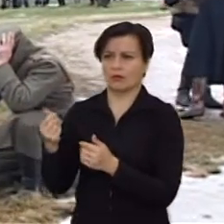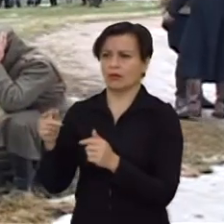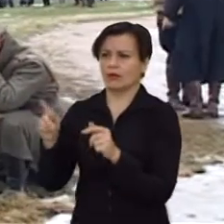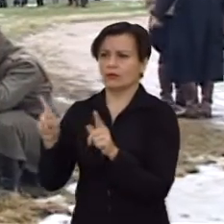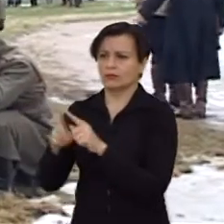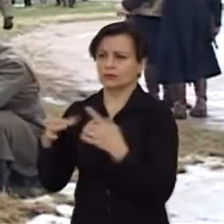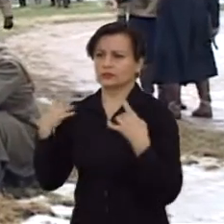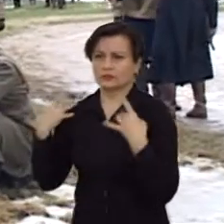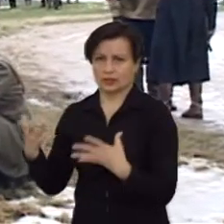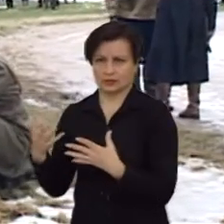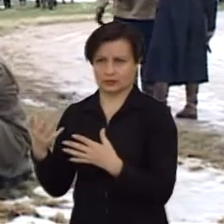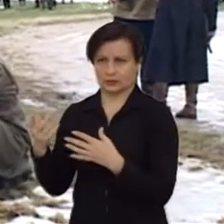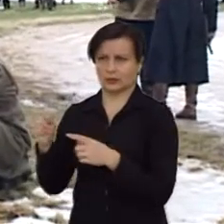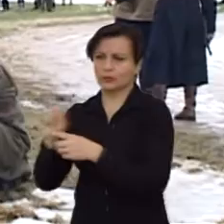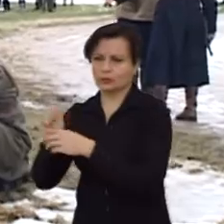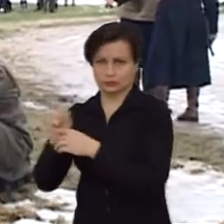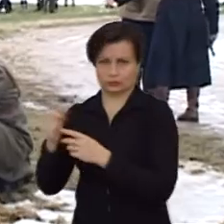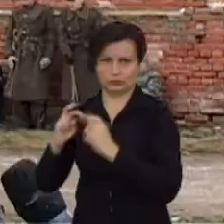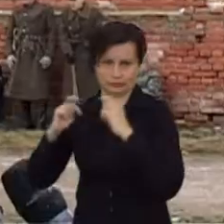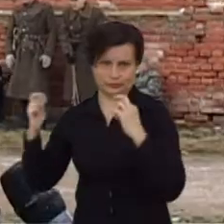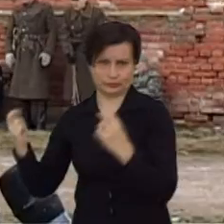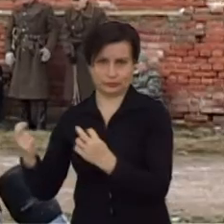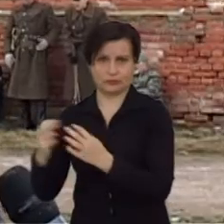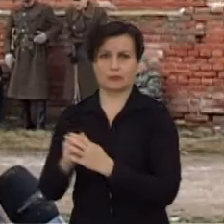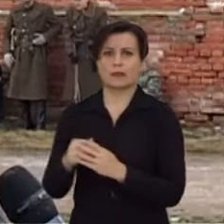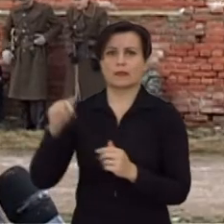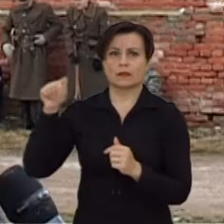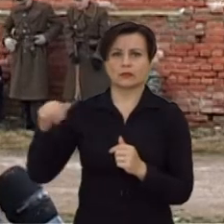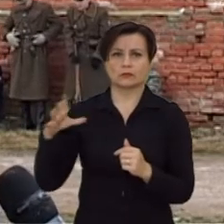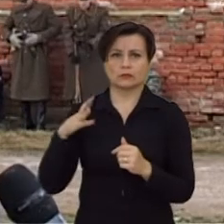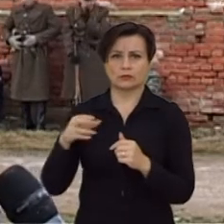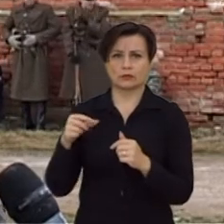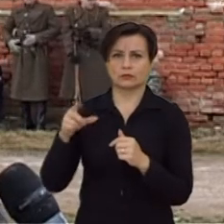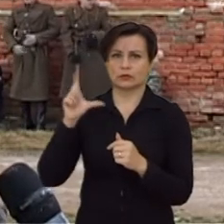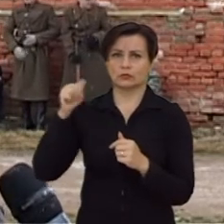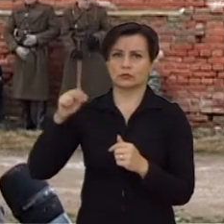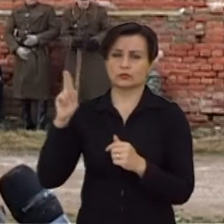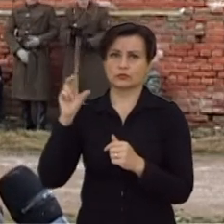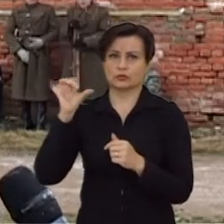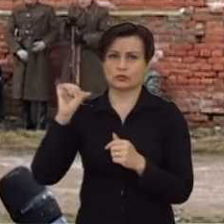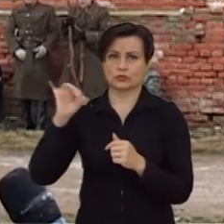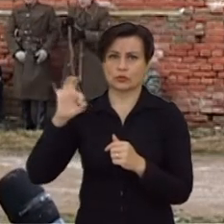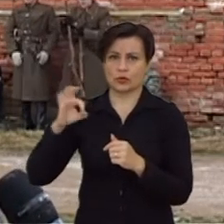šventė. O partizanų čia buvo lukščio rinktinės ketvirtojo rajono burys, vadojimas